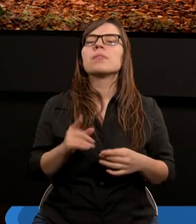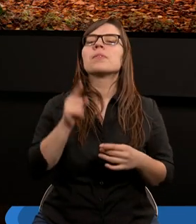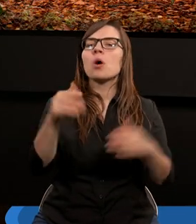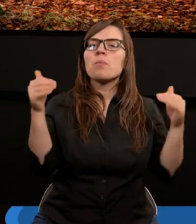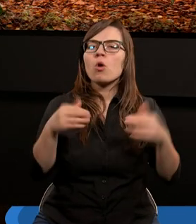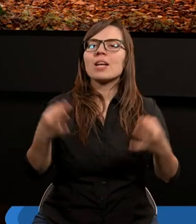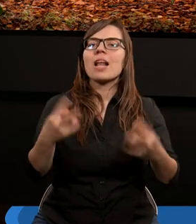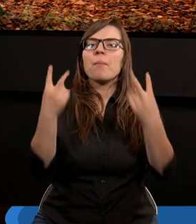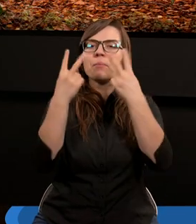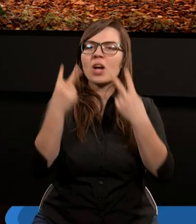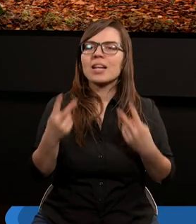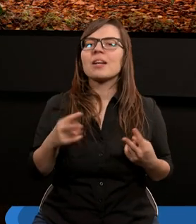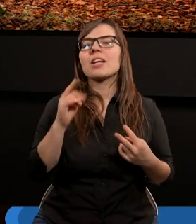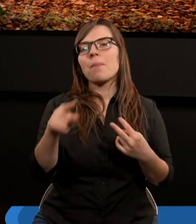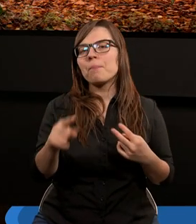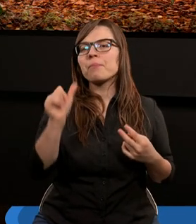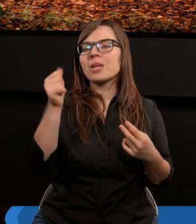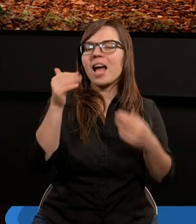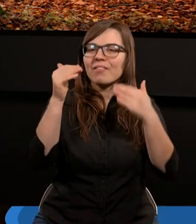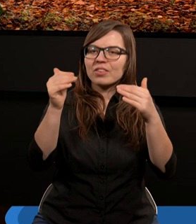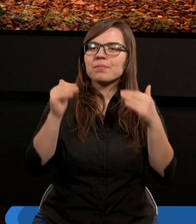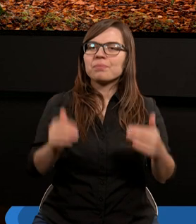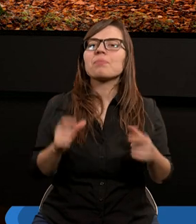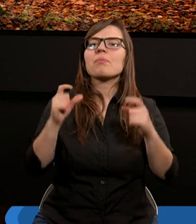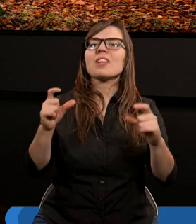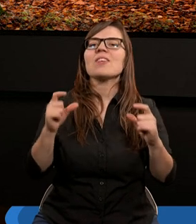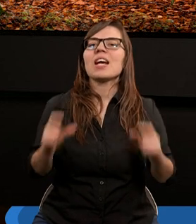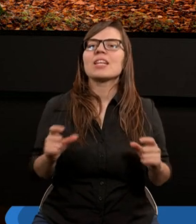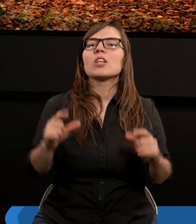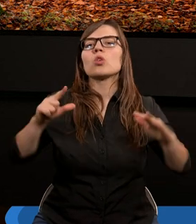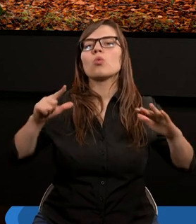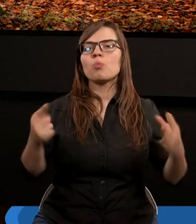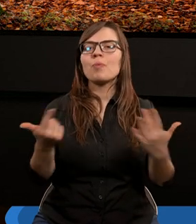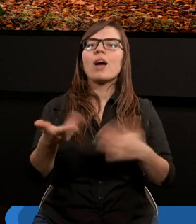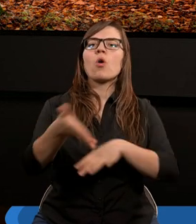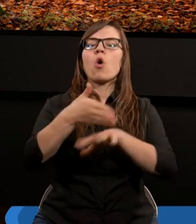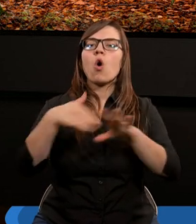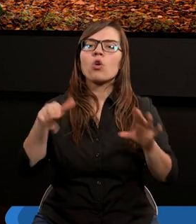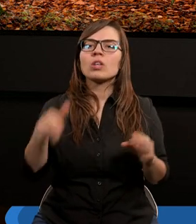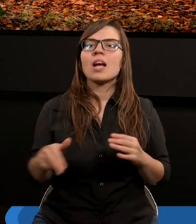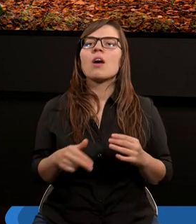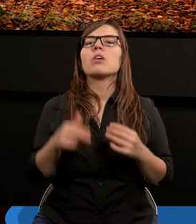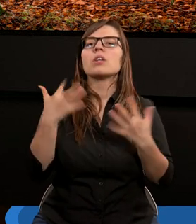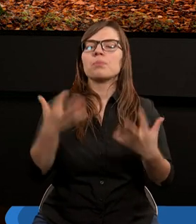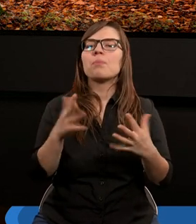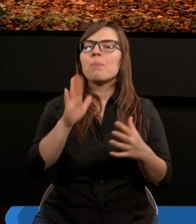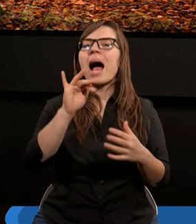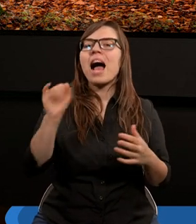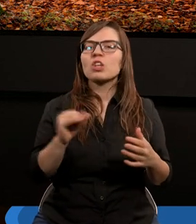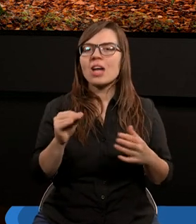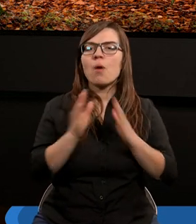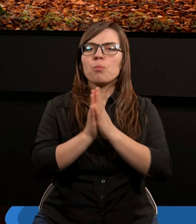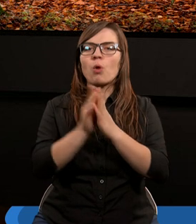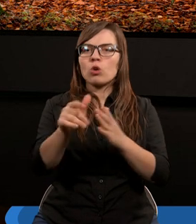może przeczytamy te pierwsze wersety siódmego rozdziału. Prosiłbym Wasiu